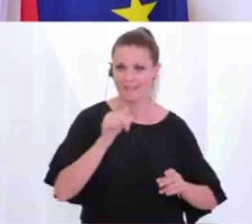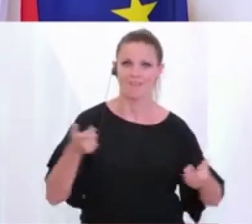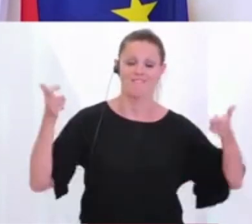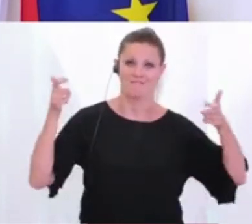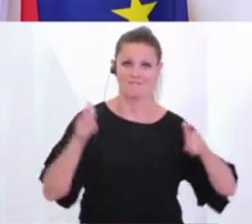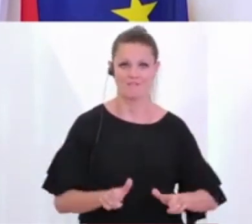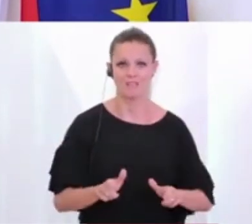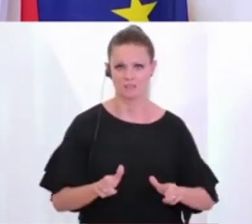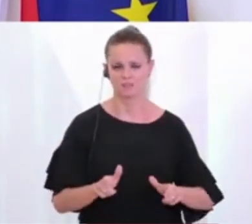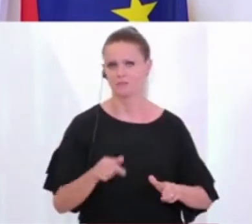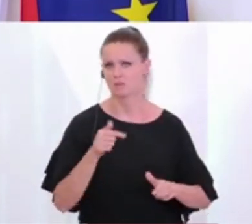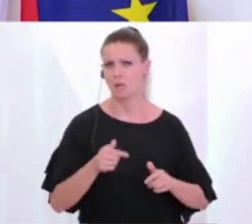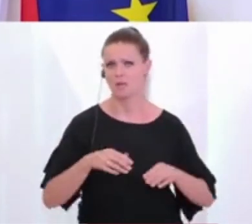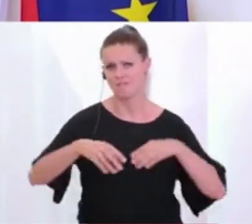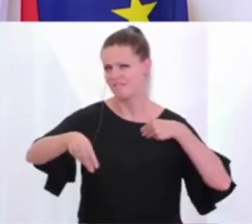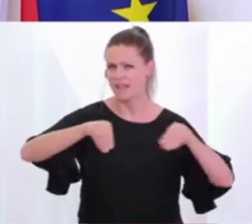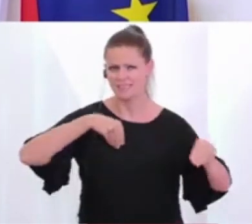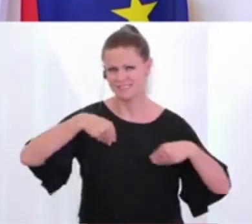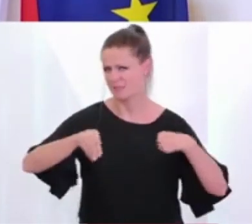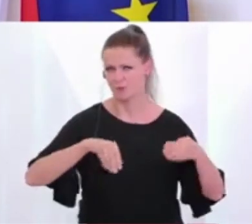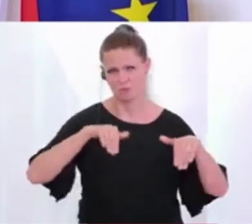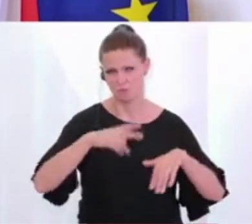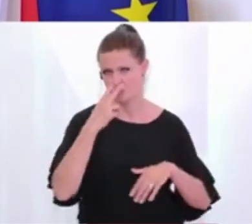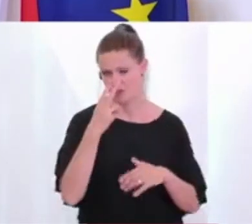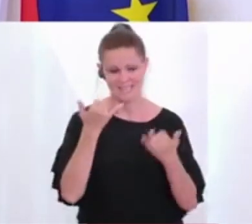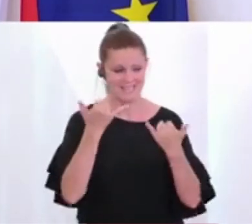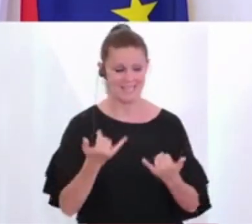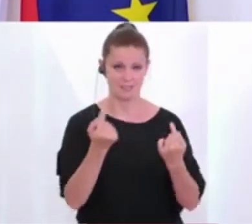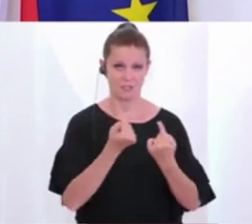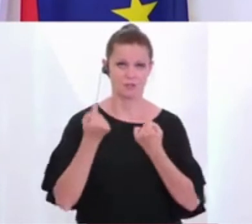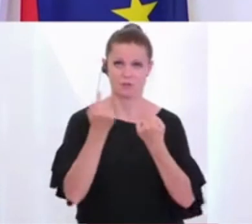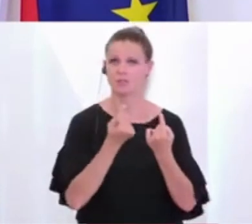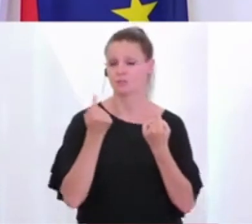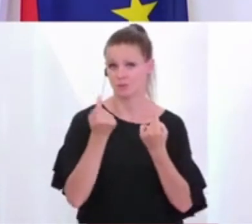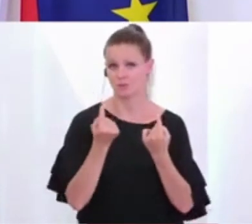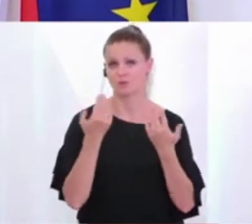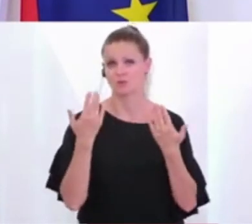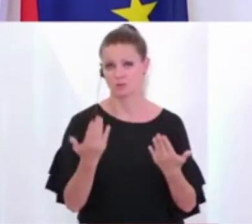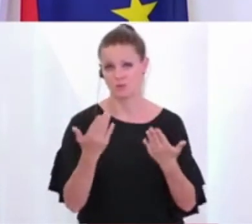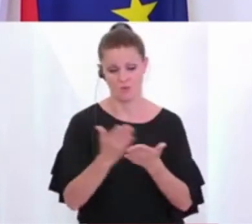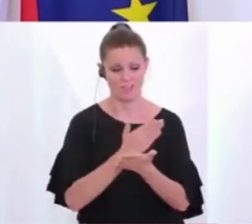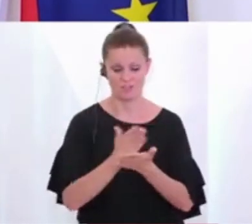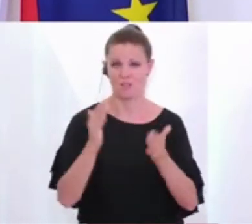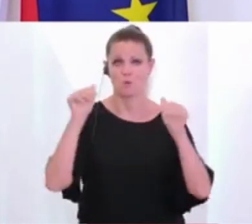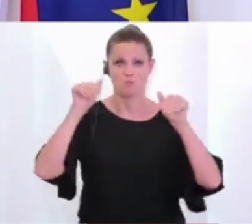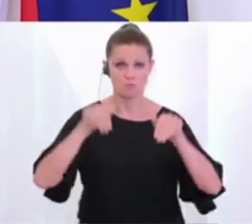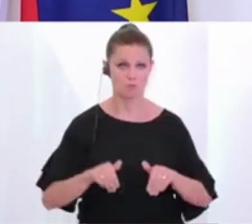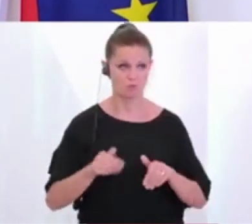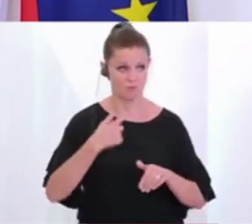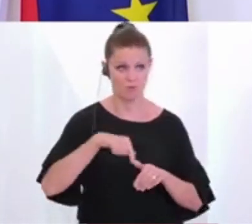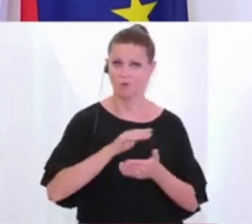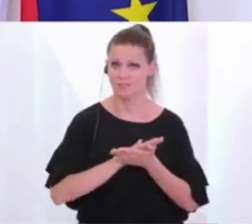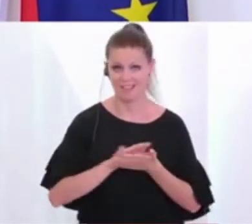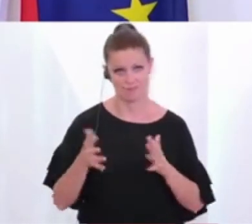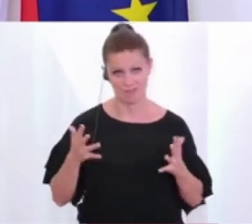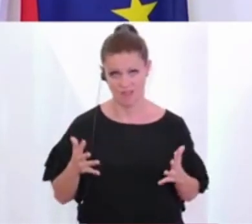Moving Target, würde man sagen. Und momentan in der jetzigen Situation müssen wir, sehen wir uns gezwungen, diese Entscheidung zu treffen, die uns auch nicht leicht gefallen